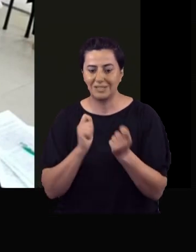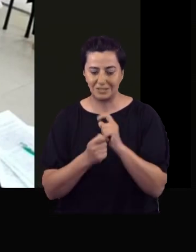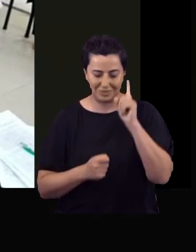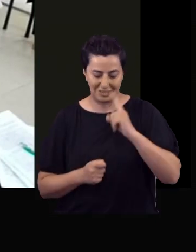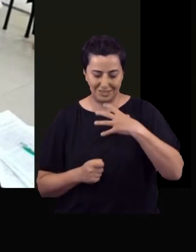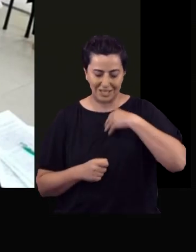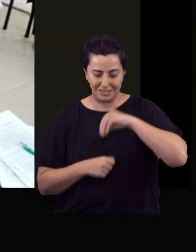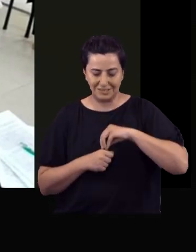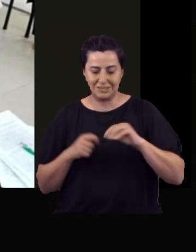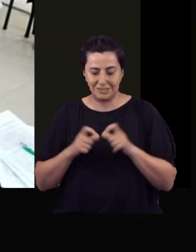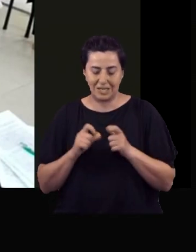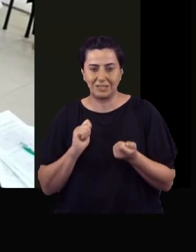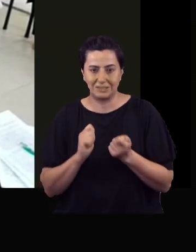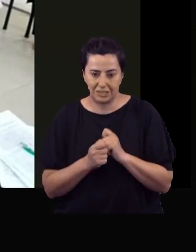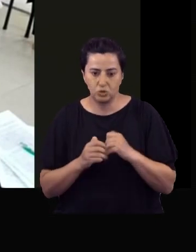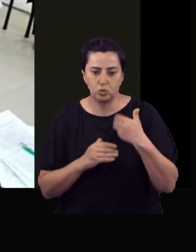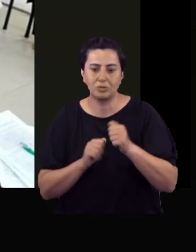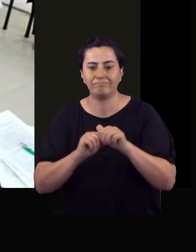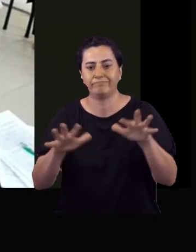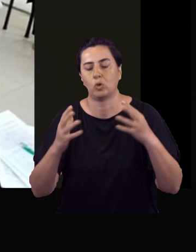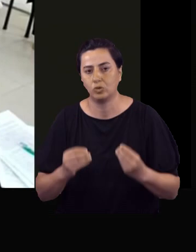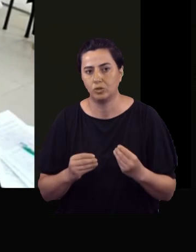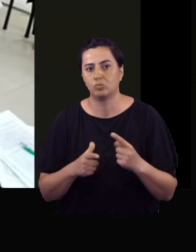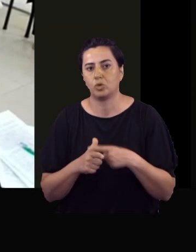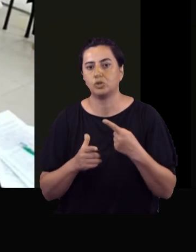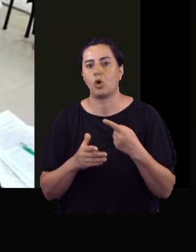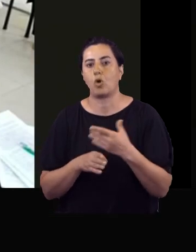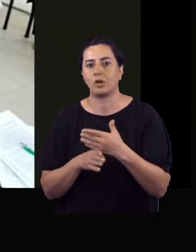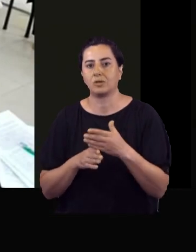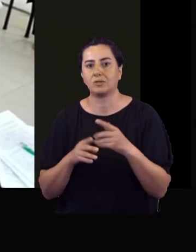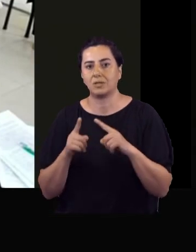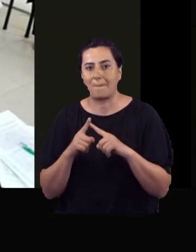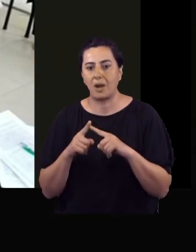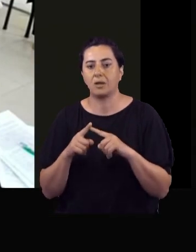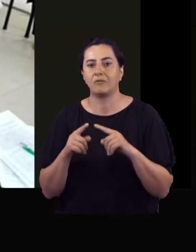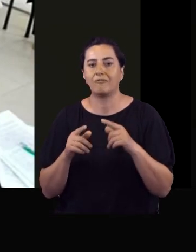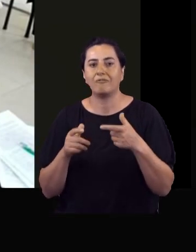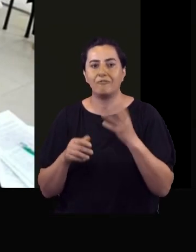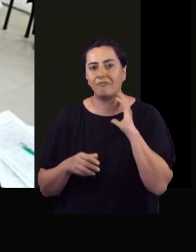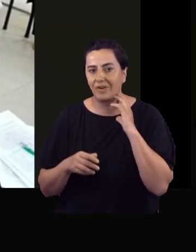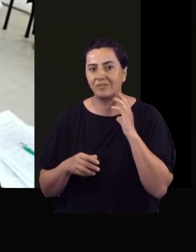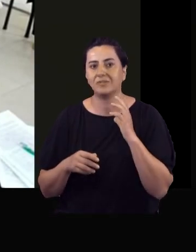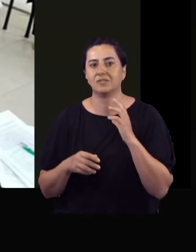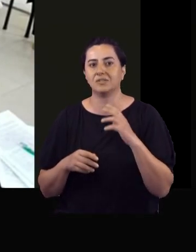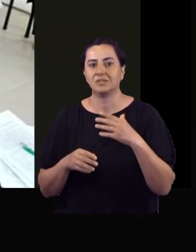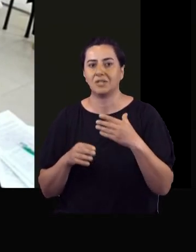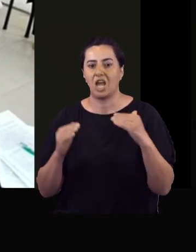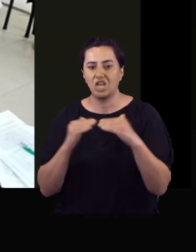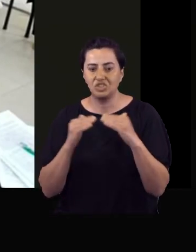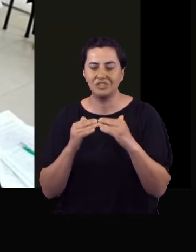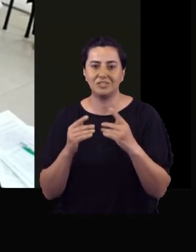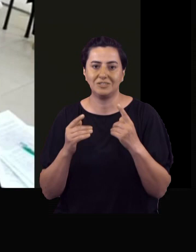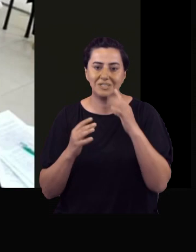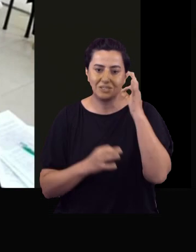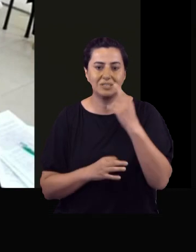bizden başlayacağının kanaatindeydik. O yüzden proje ortağımız olan Kamer Vakfı'ndan toplumsal cinsiyet eşitliği alanında farkı dalı